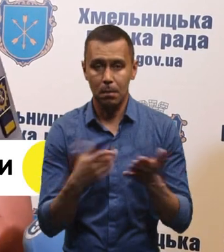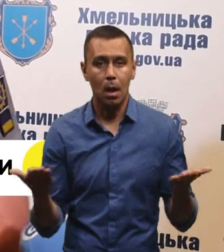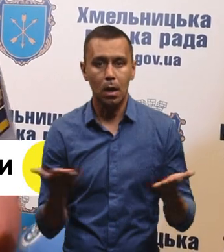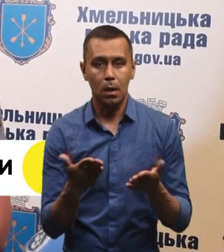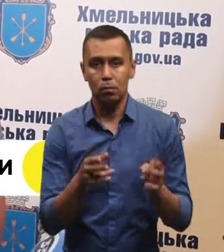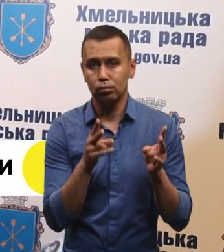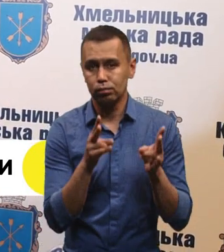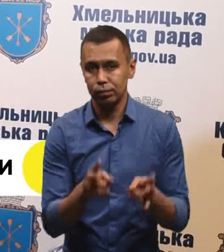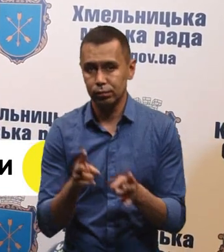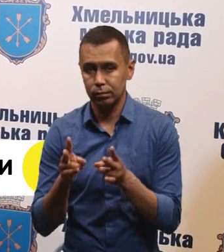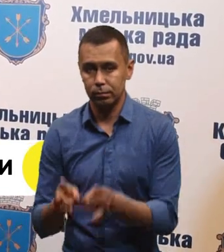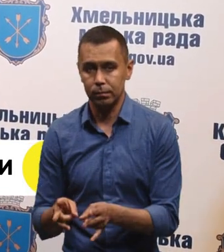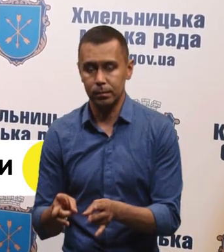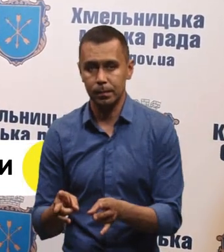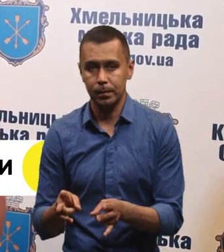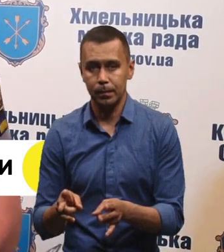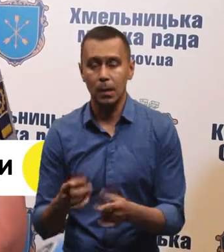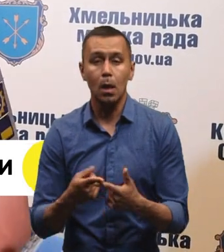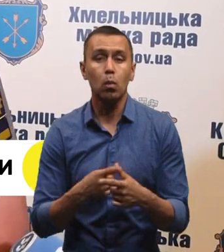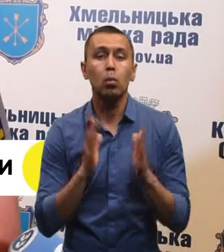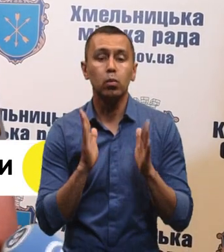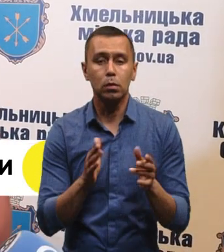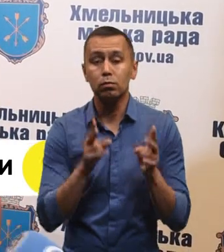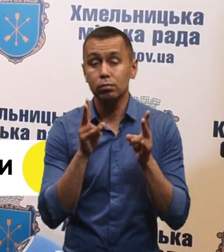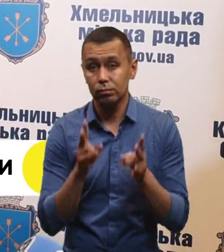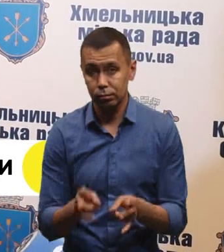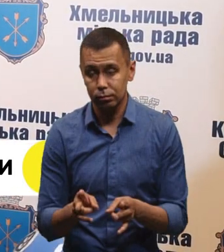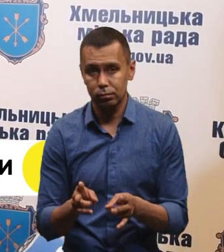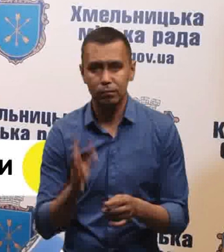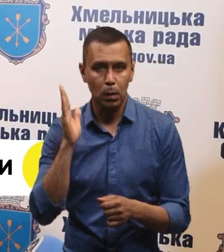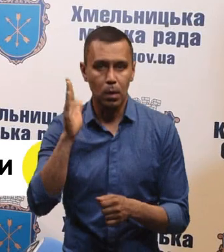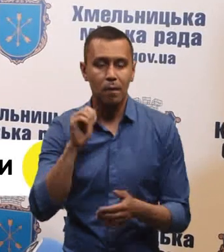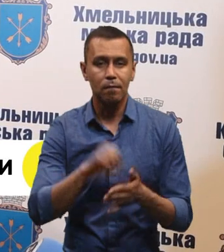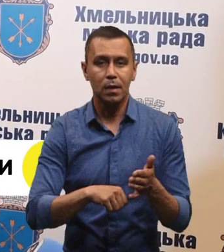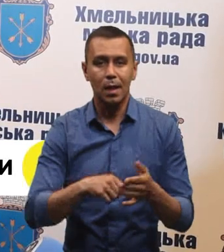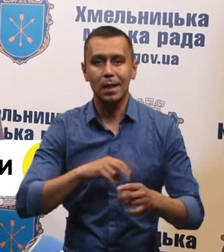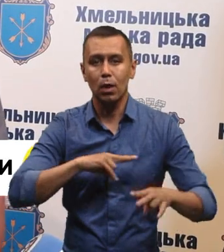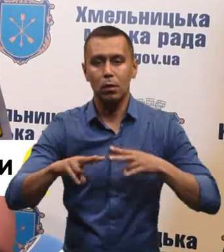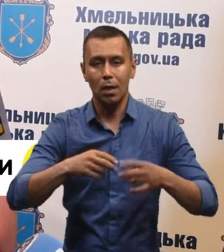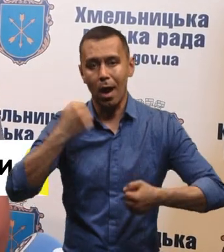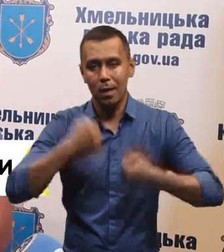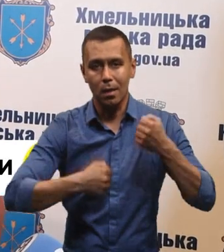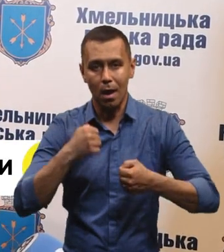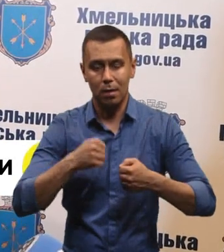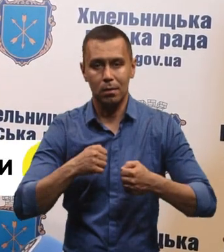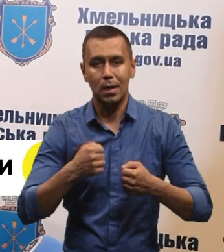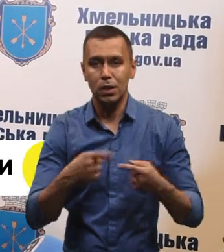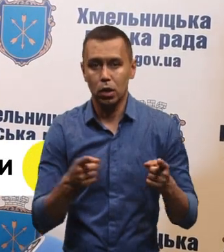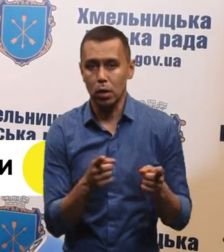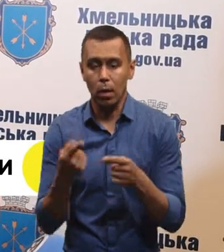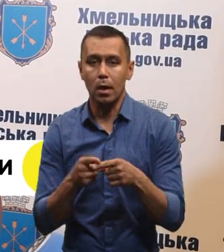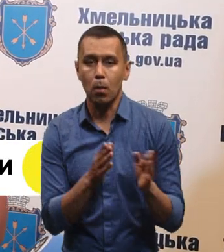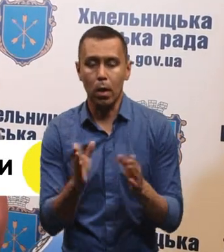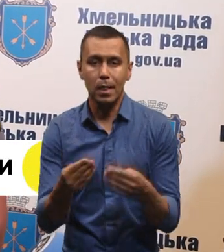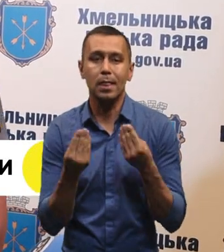постраждали або будуть, можливо, страждати від туристичних атак, диверсії, інших загроз. І цей